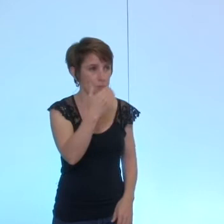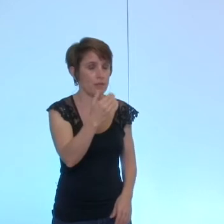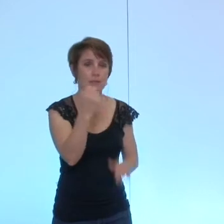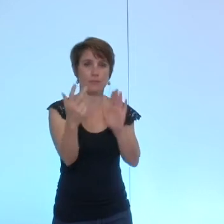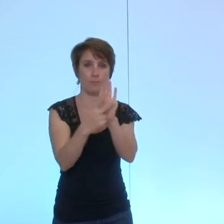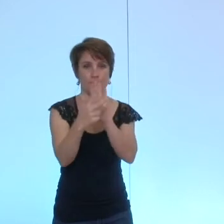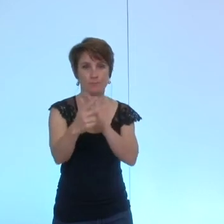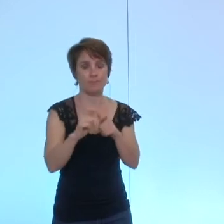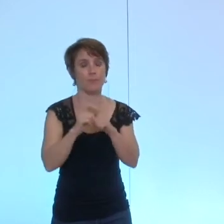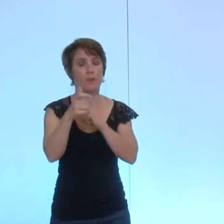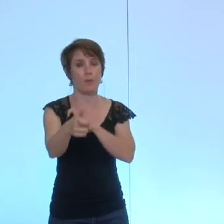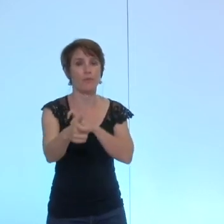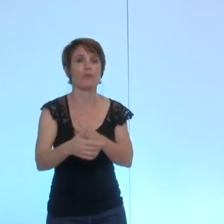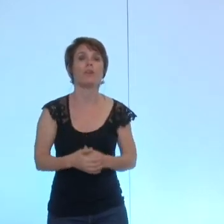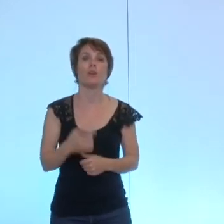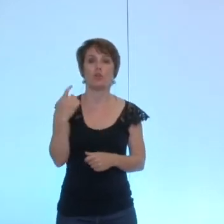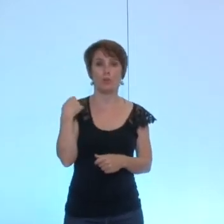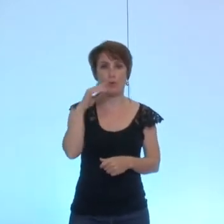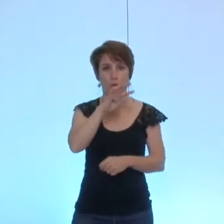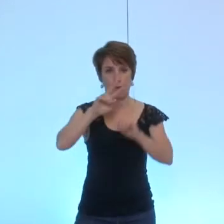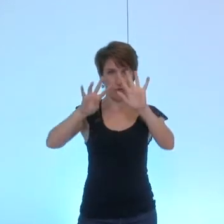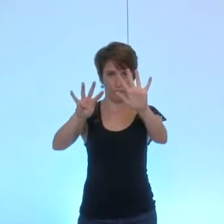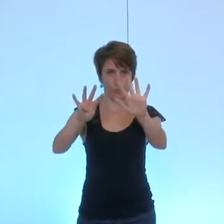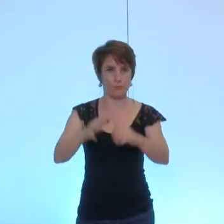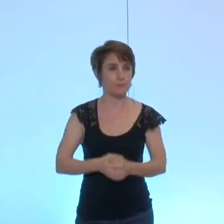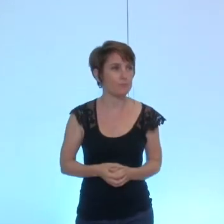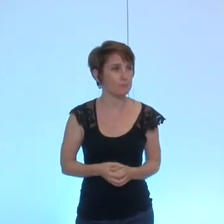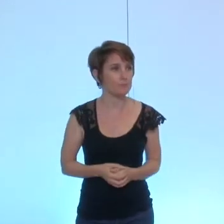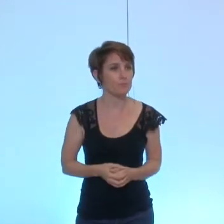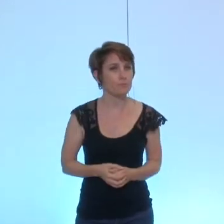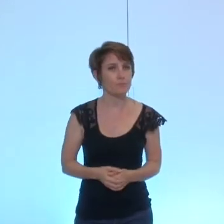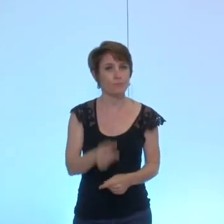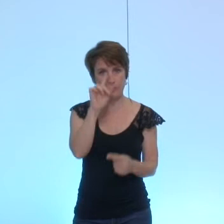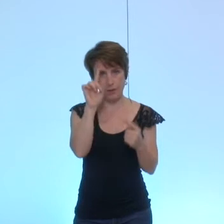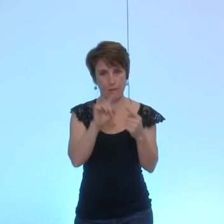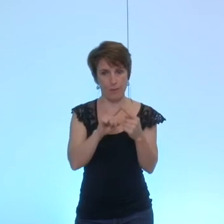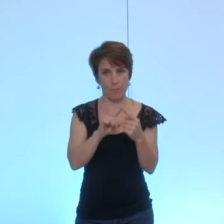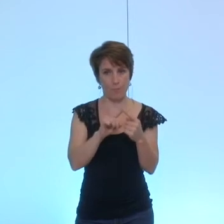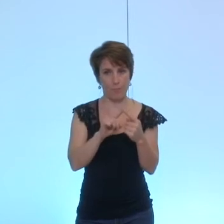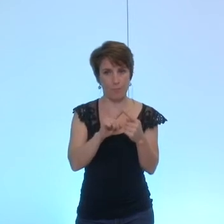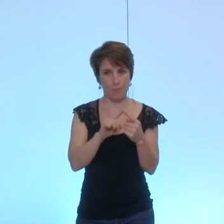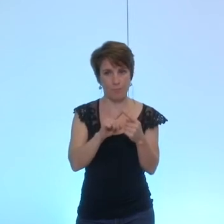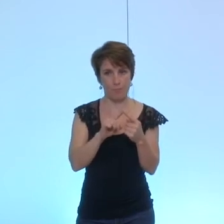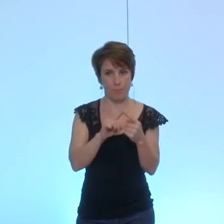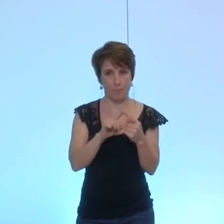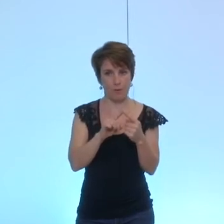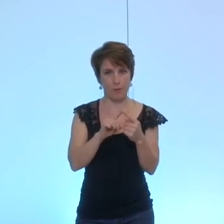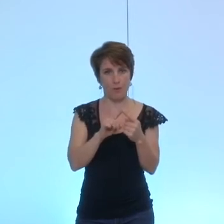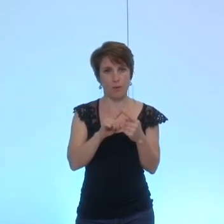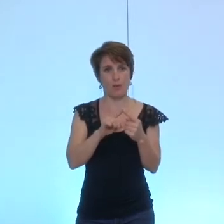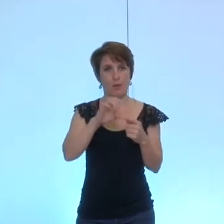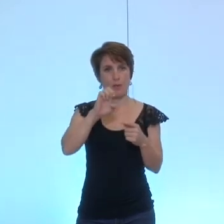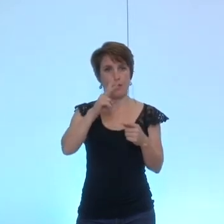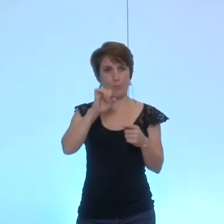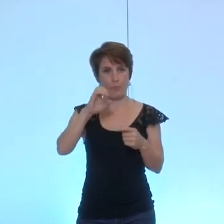merci cette délibération est adoptée à l'unanimité délibération numéro 49 sur l'EPIC du marché